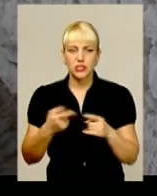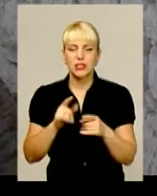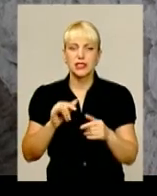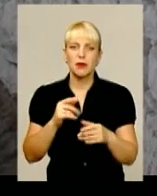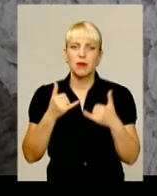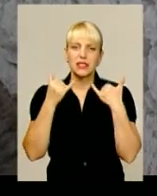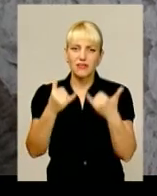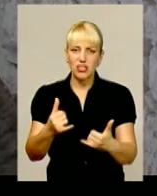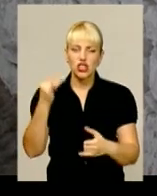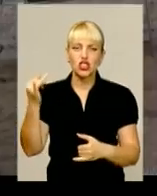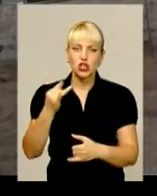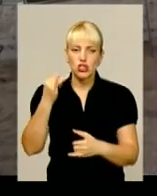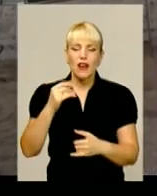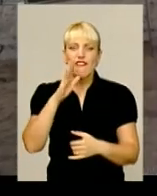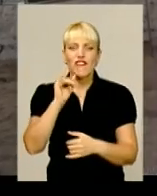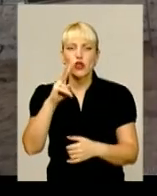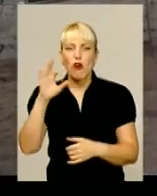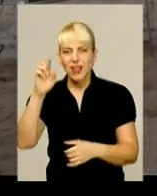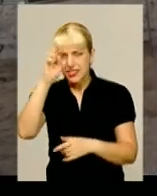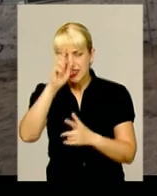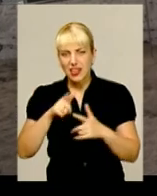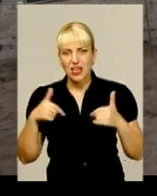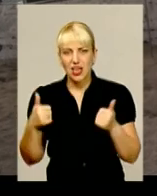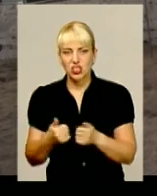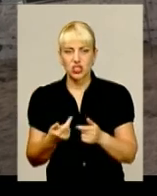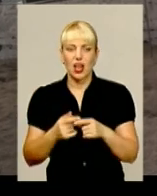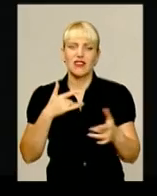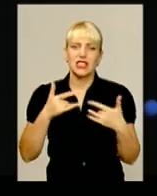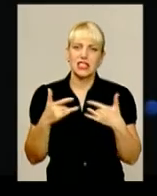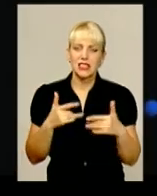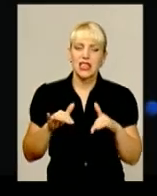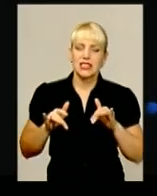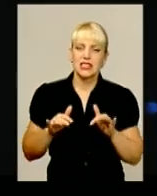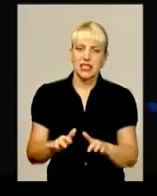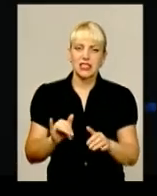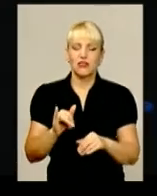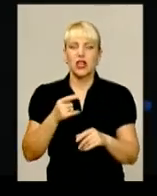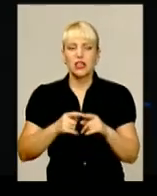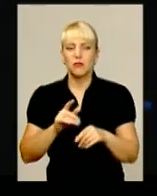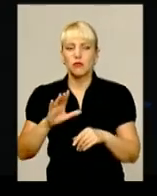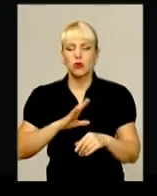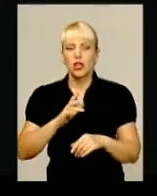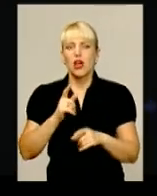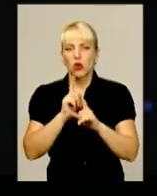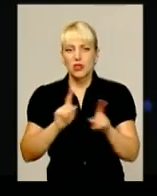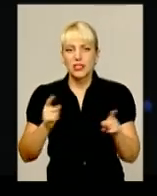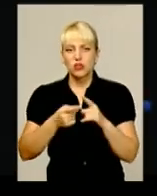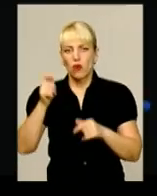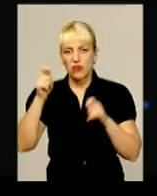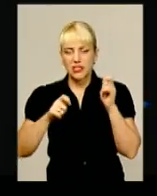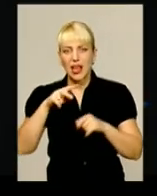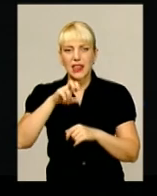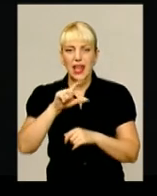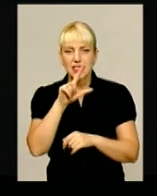Меньковецької держави, театралізовані дійства та виступи етноколективів. А родзинкою фестивалю стало вже традиційне видовищне